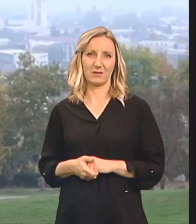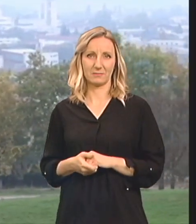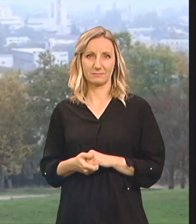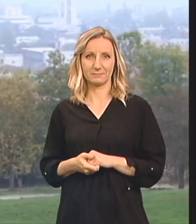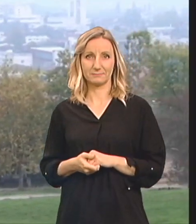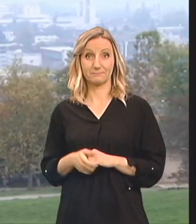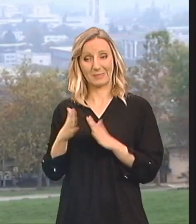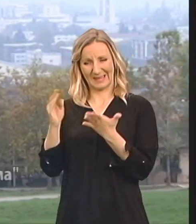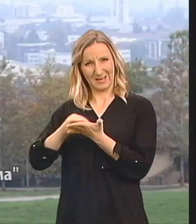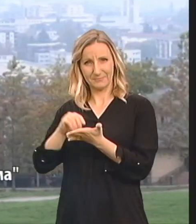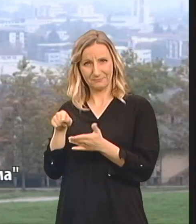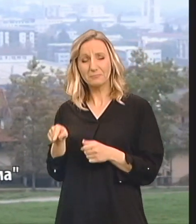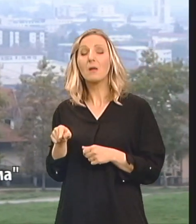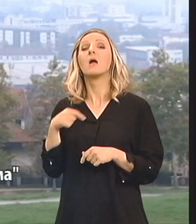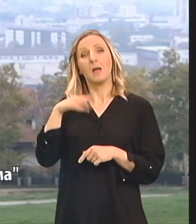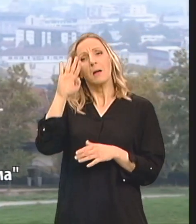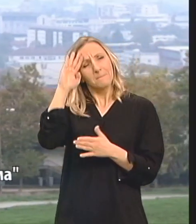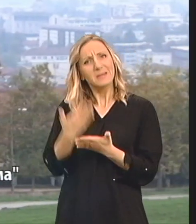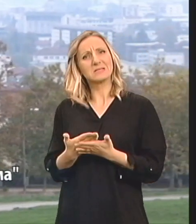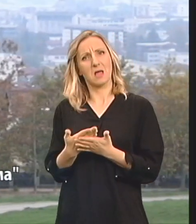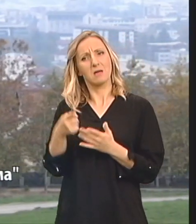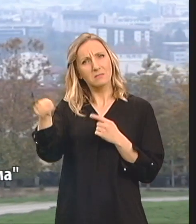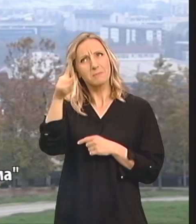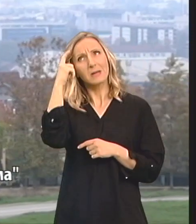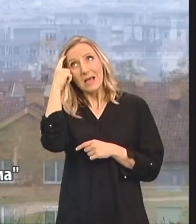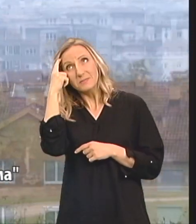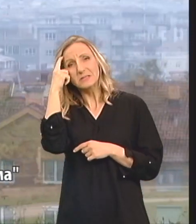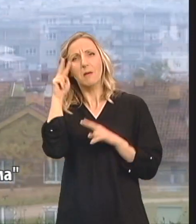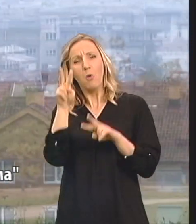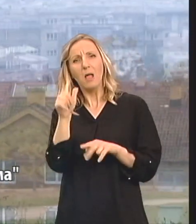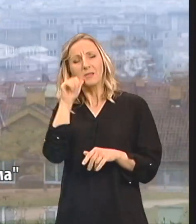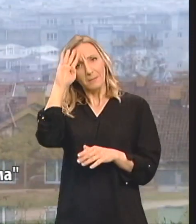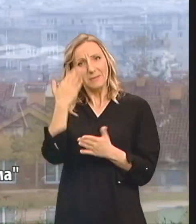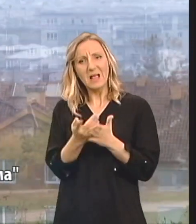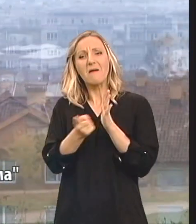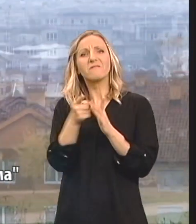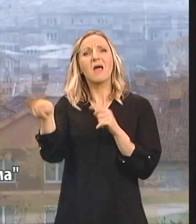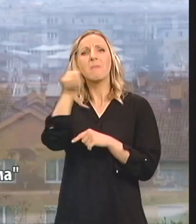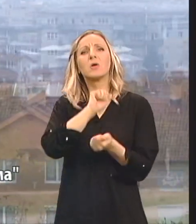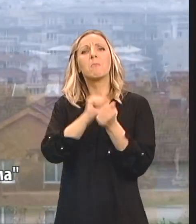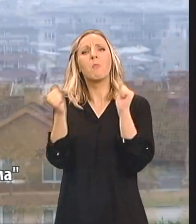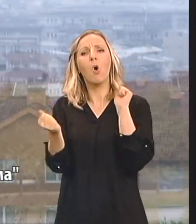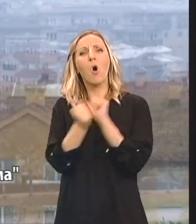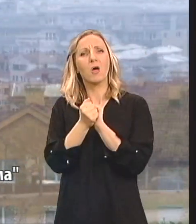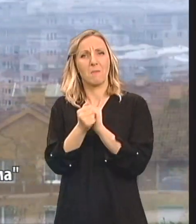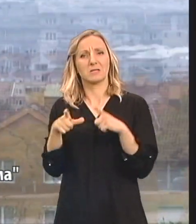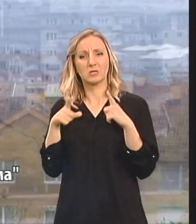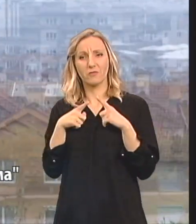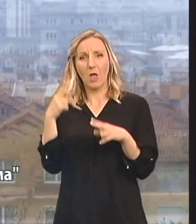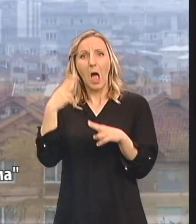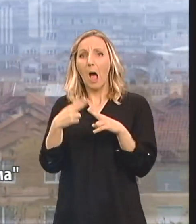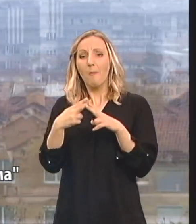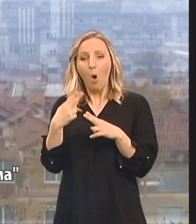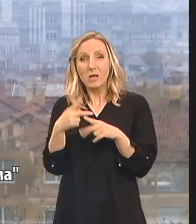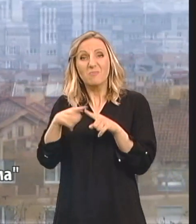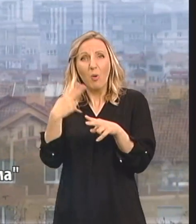Priznajte mi Razmislite, osvrnite se i priznajte U vremenu kada se borite za goli život Kada vam bolest oduzima i trun